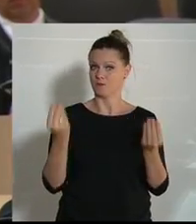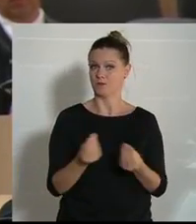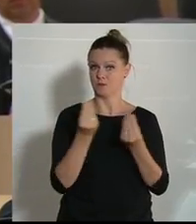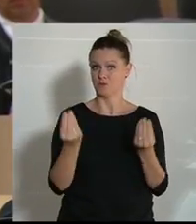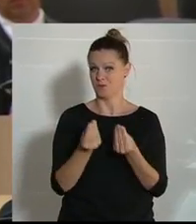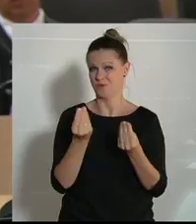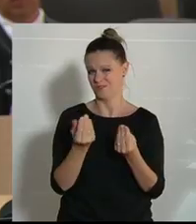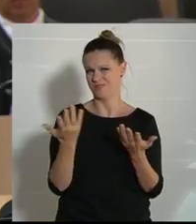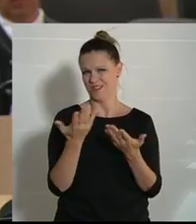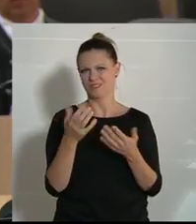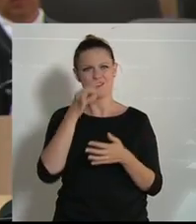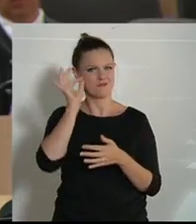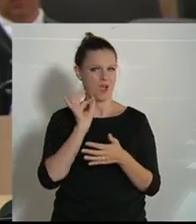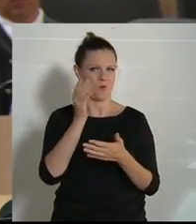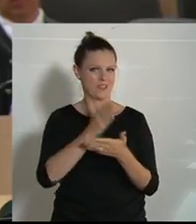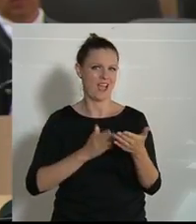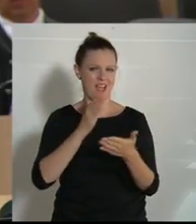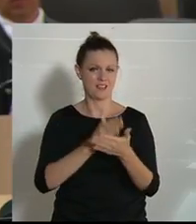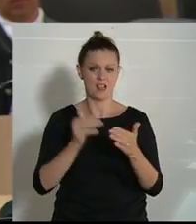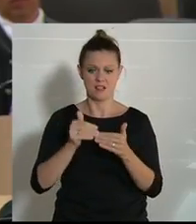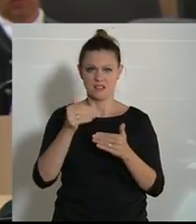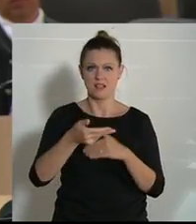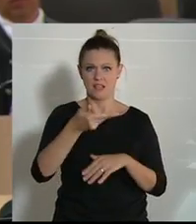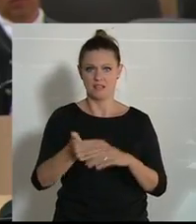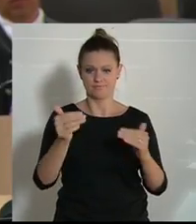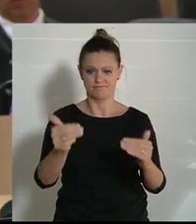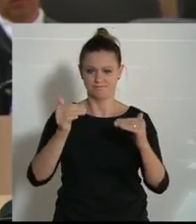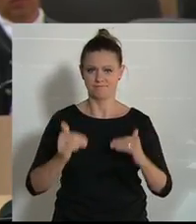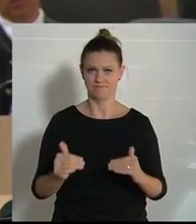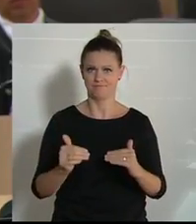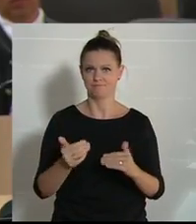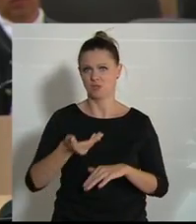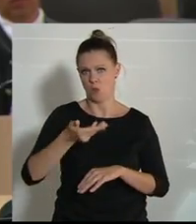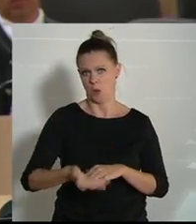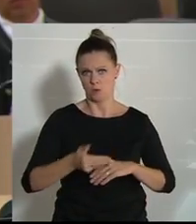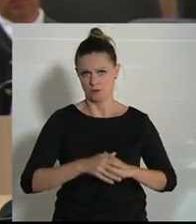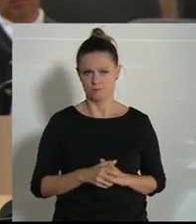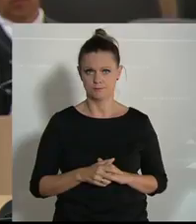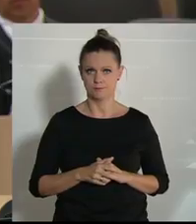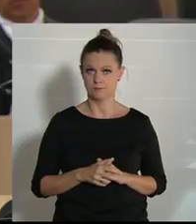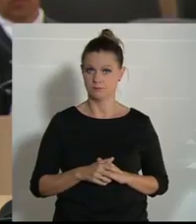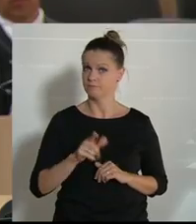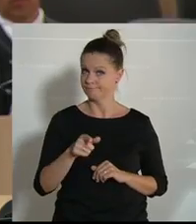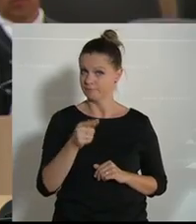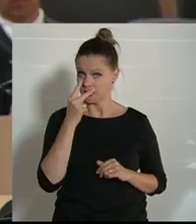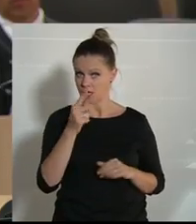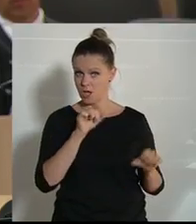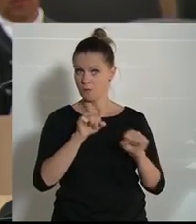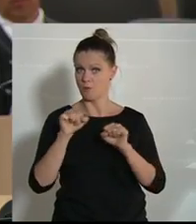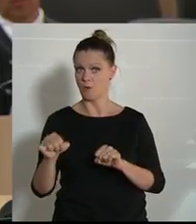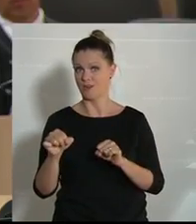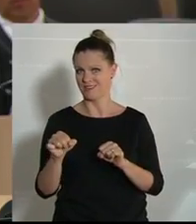Frauenaltteils auch mit einem Einkommen danach, eher im unteren Durchschnitt im Lohnniveau. Sehen Sie hier eine Möglichkeit